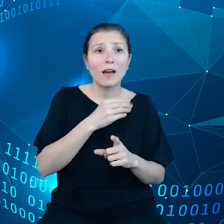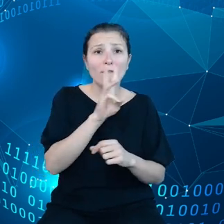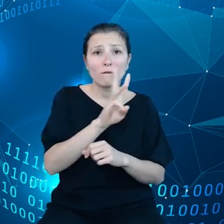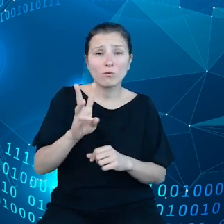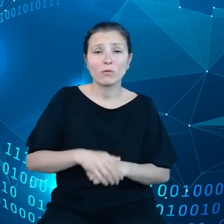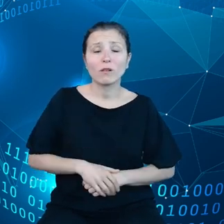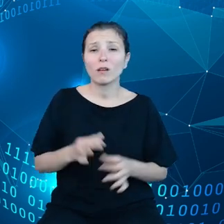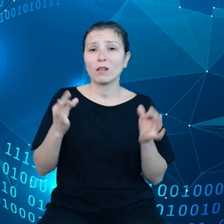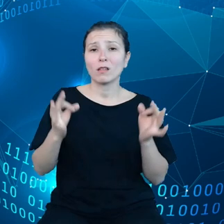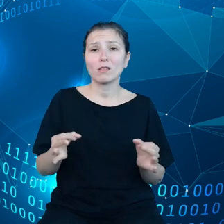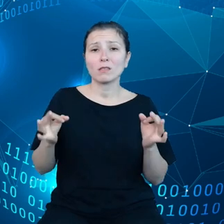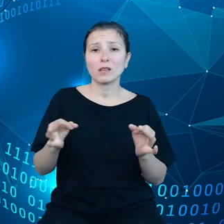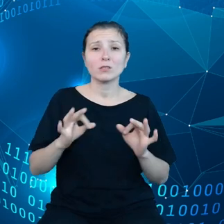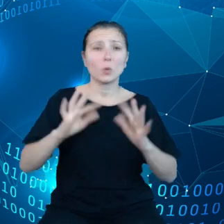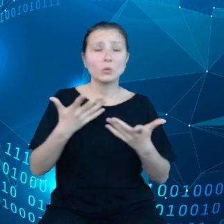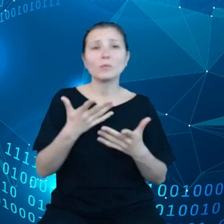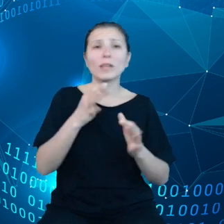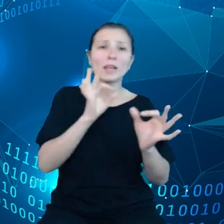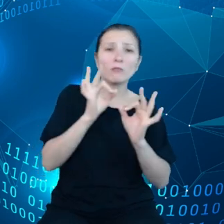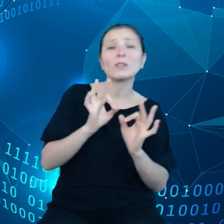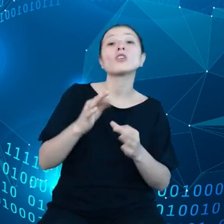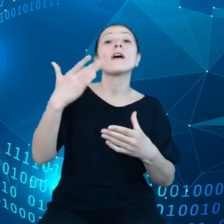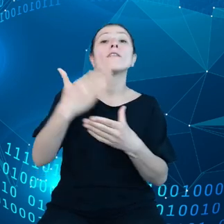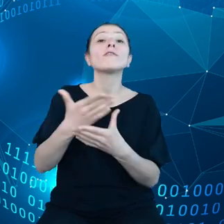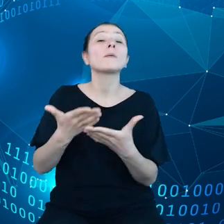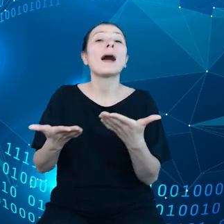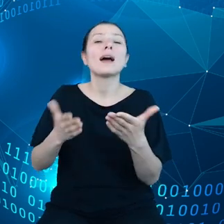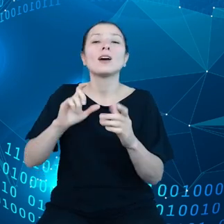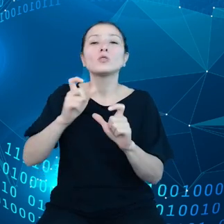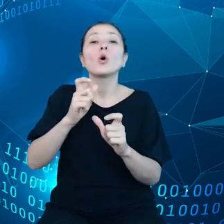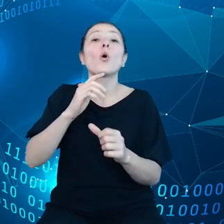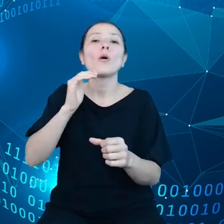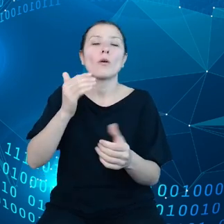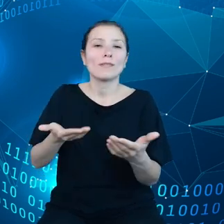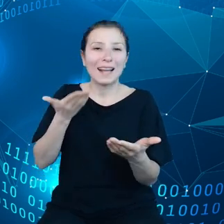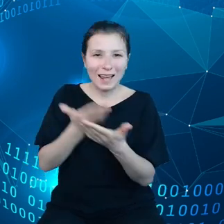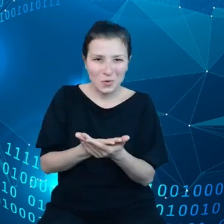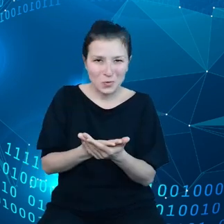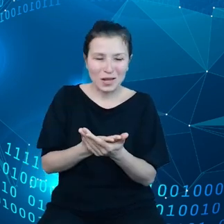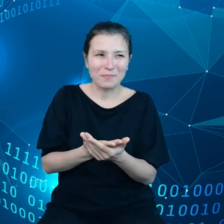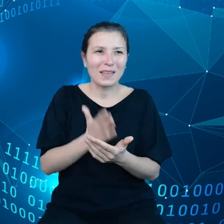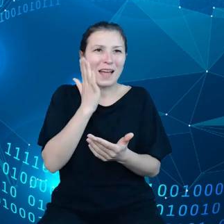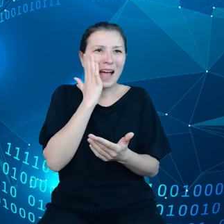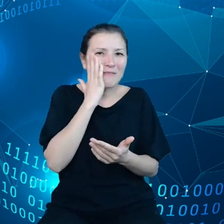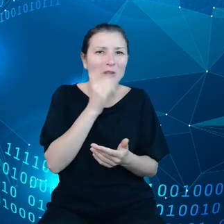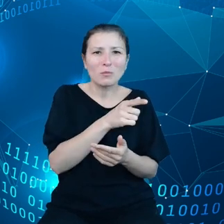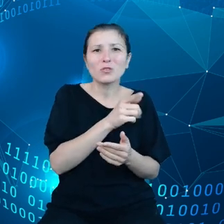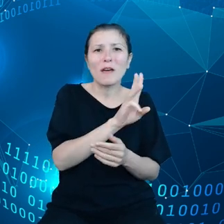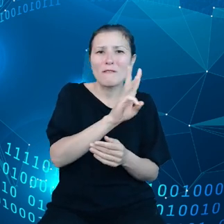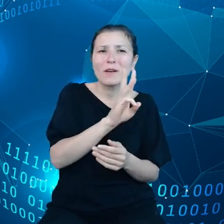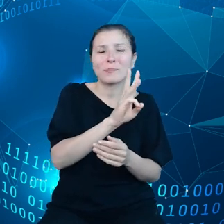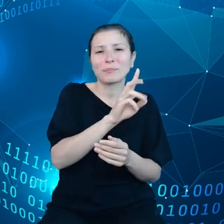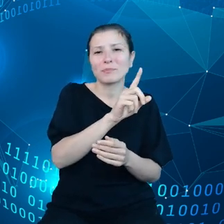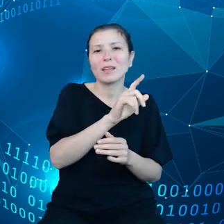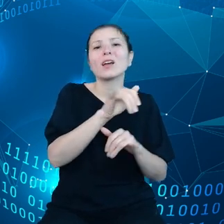informacje deklaratywne, a przecież źródła państwowe mają taką informację i